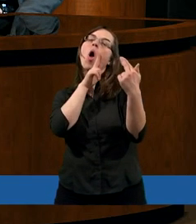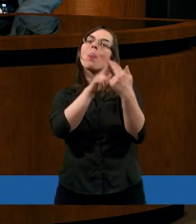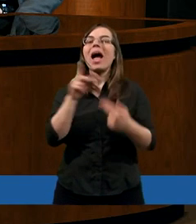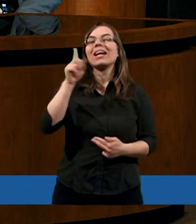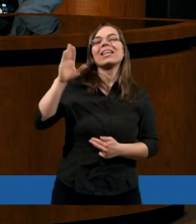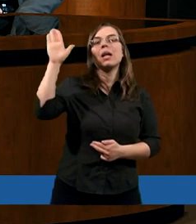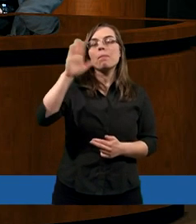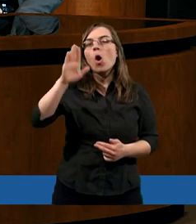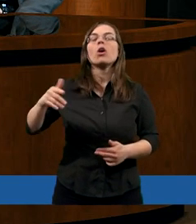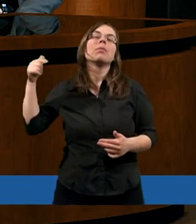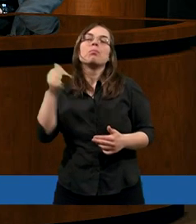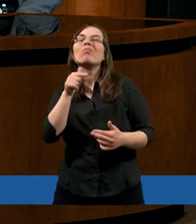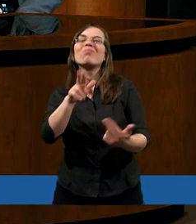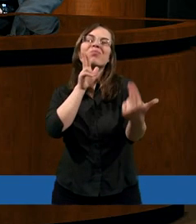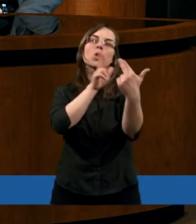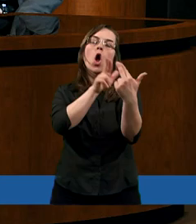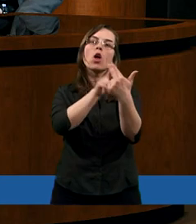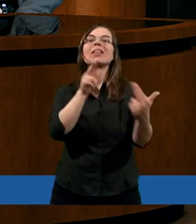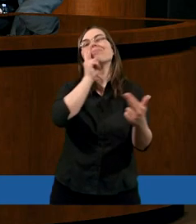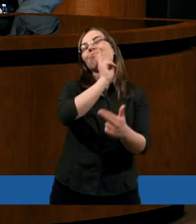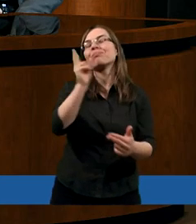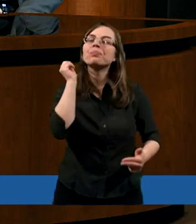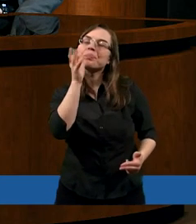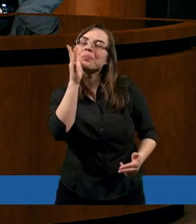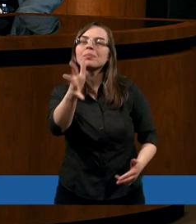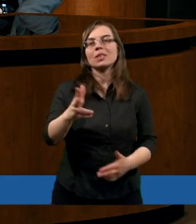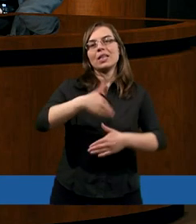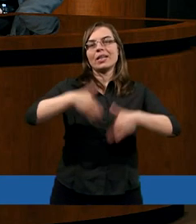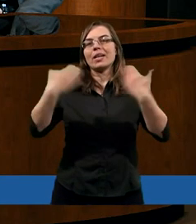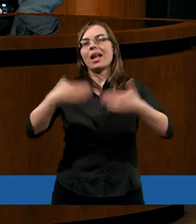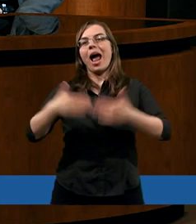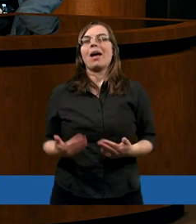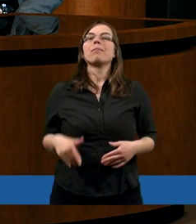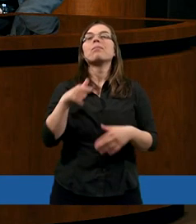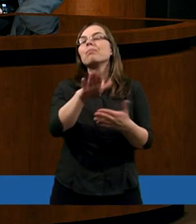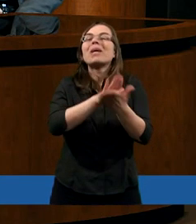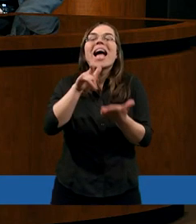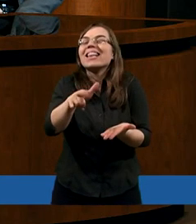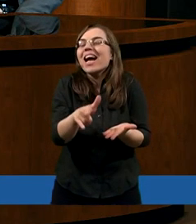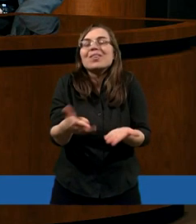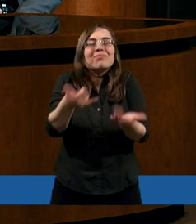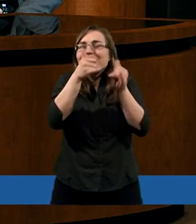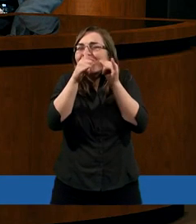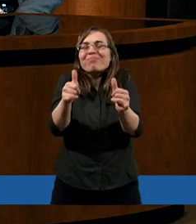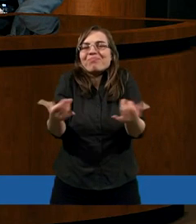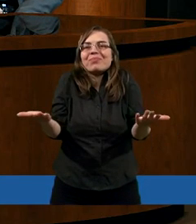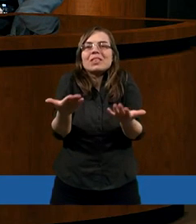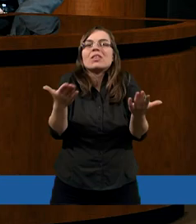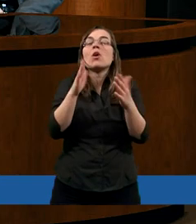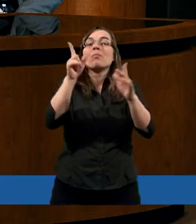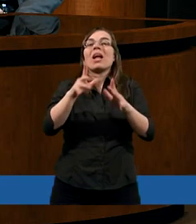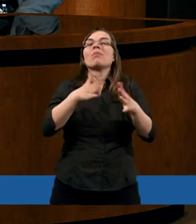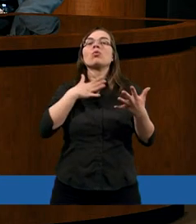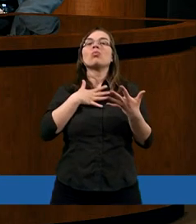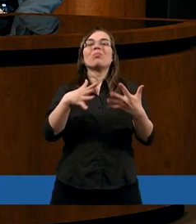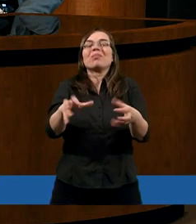i musi mieć ten kontakt każdego dnia. Bez tego po prostu w którymś momencie się zatrzyma